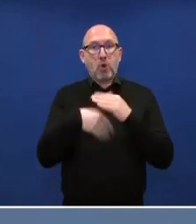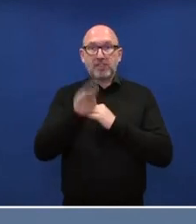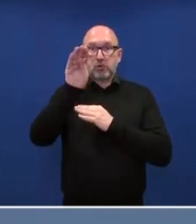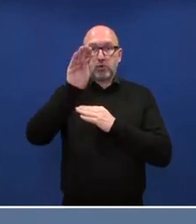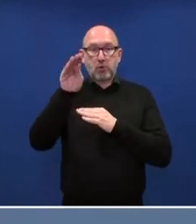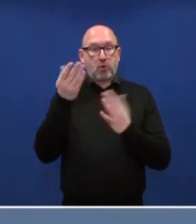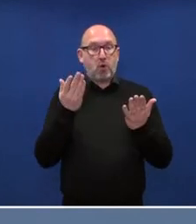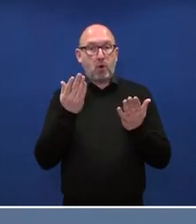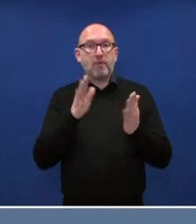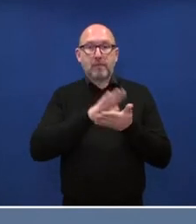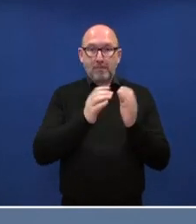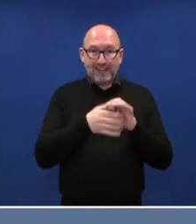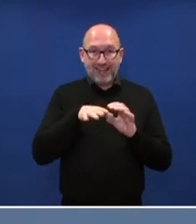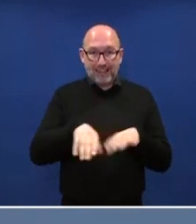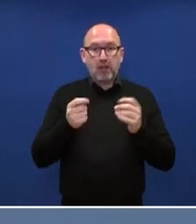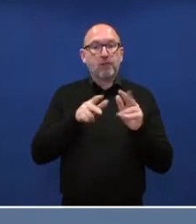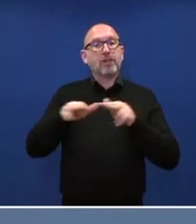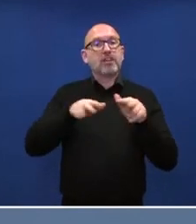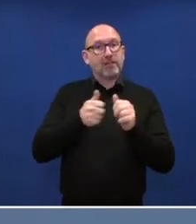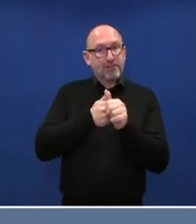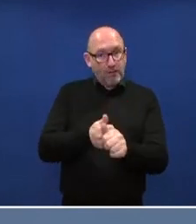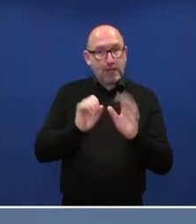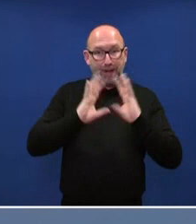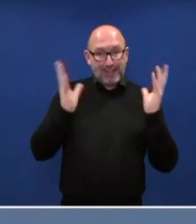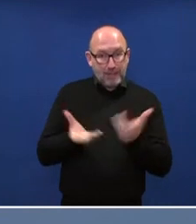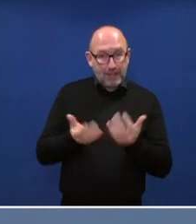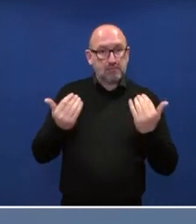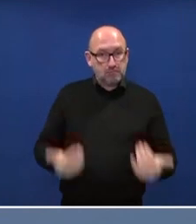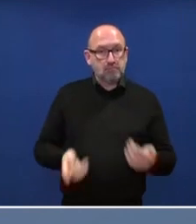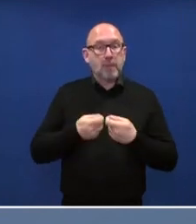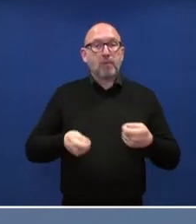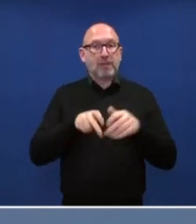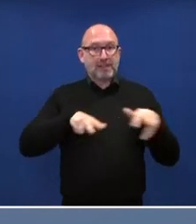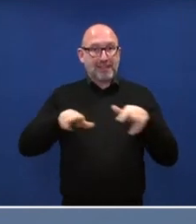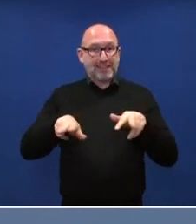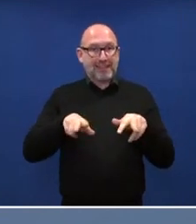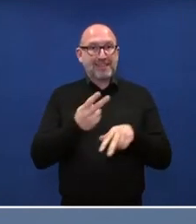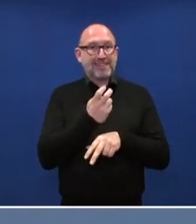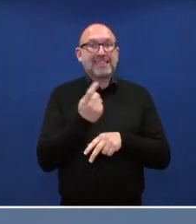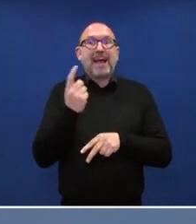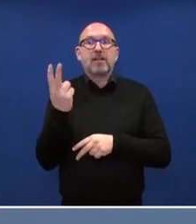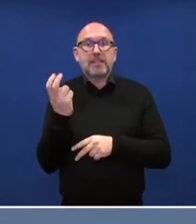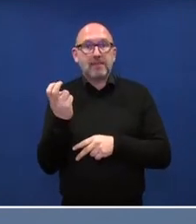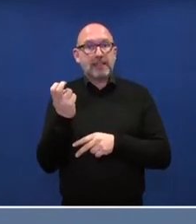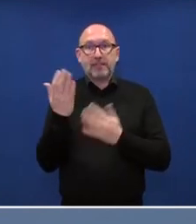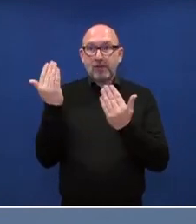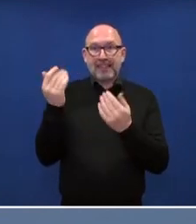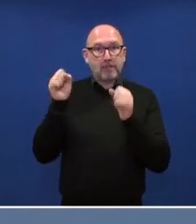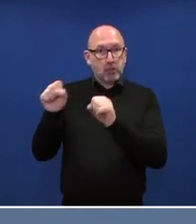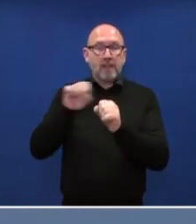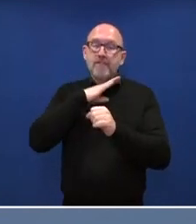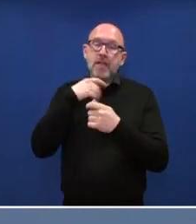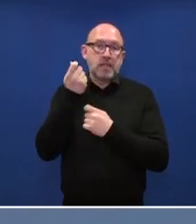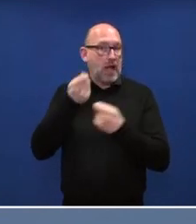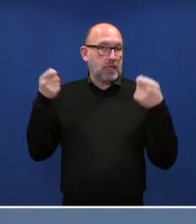Bewältigung der wirtschaftlichen Folgen der Pandemie investiert die Bundesregierung im Jahr 2021 so viel wie nie zuvor in den Klimaschutz. Der